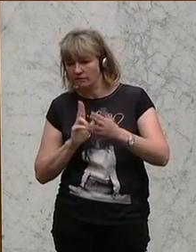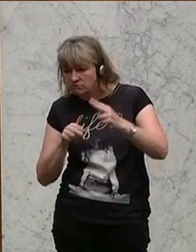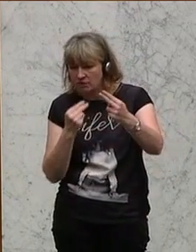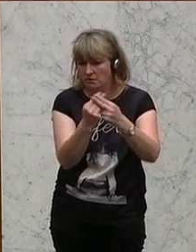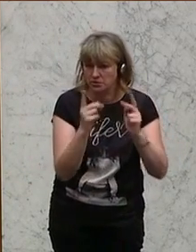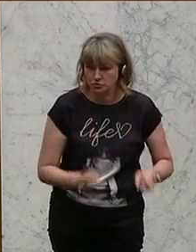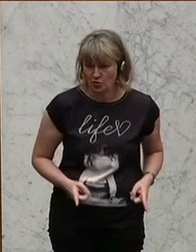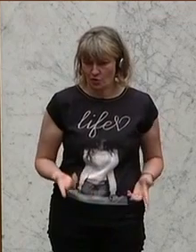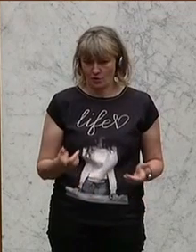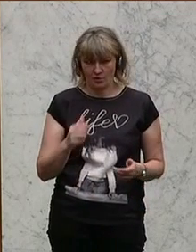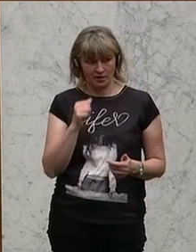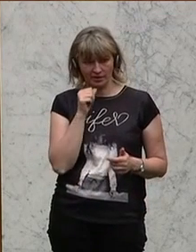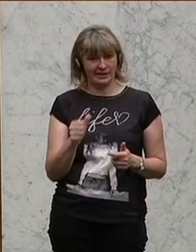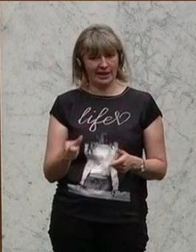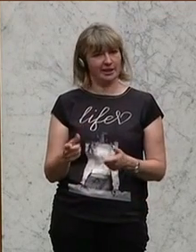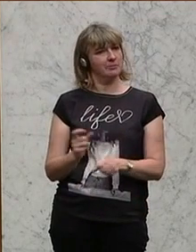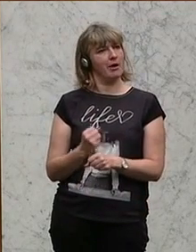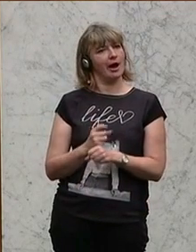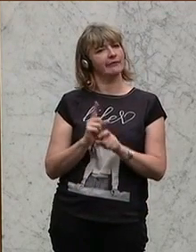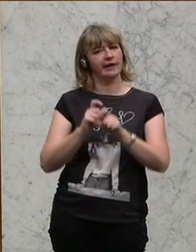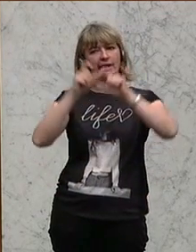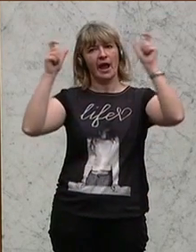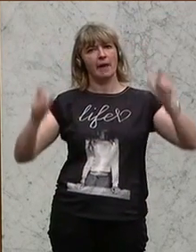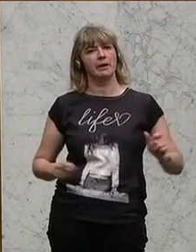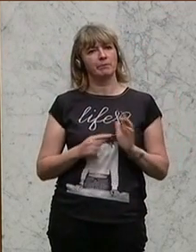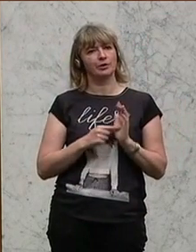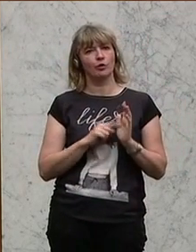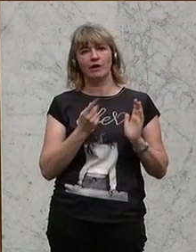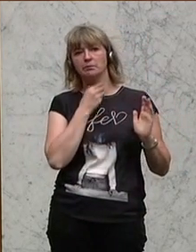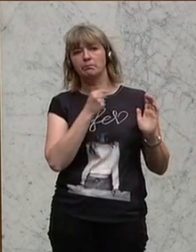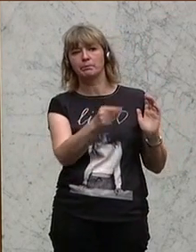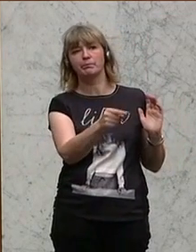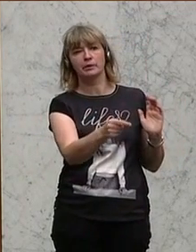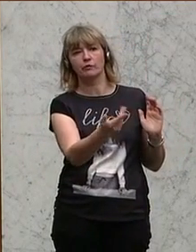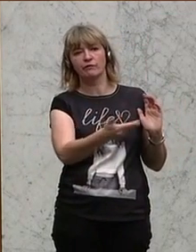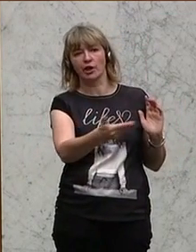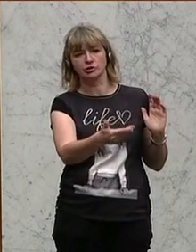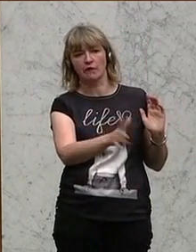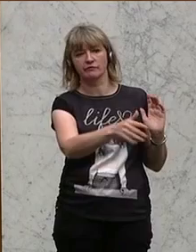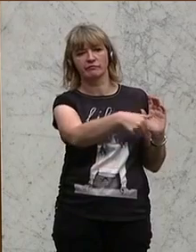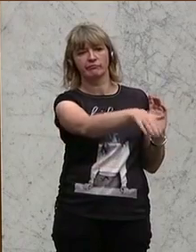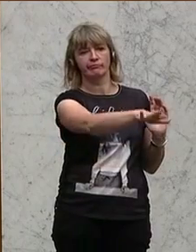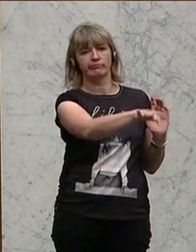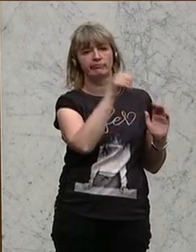und nicht Rahmenbedingungen schafft, die den Bedürfnissen der Wirtschaft nicht gerecht werden.